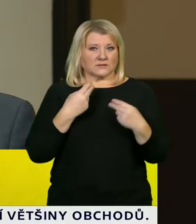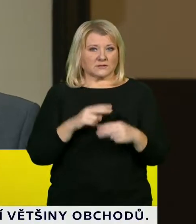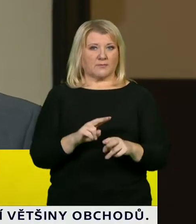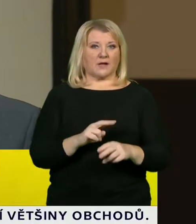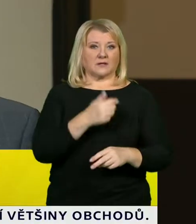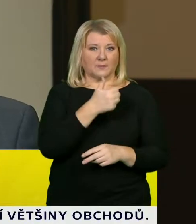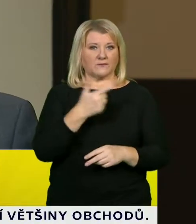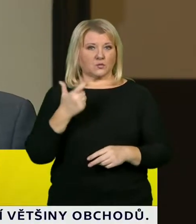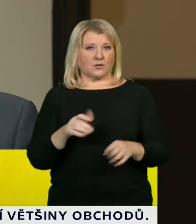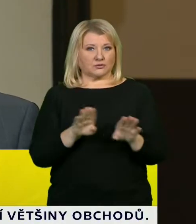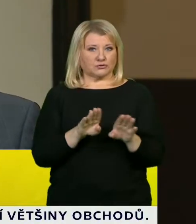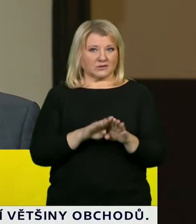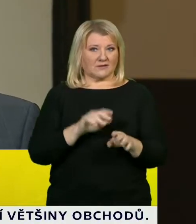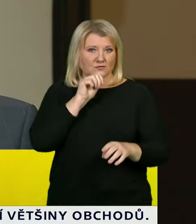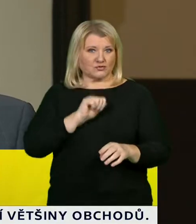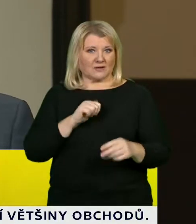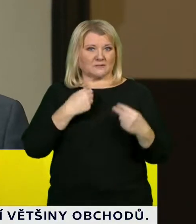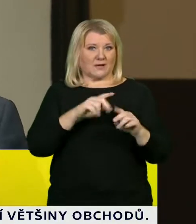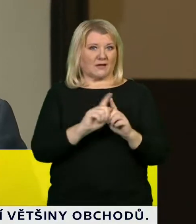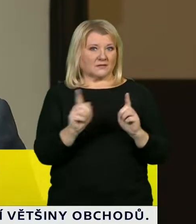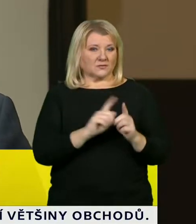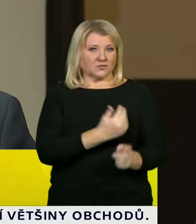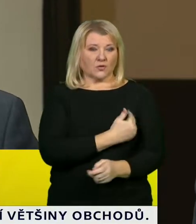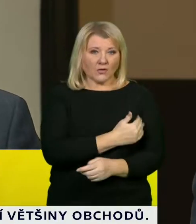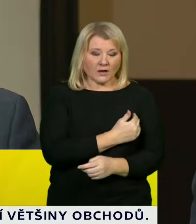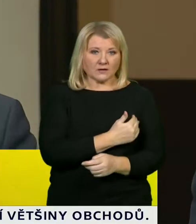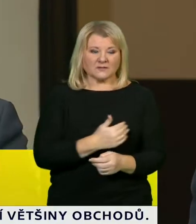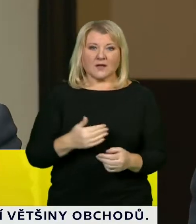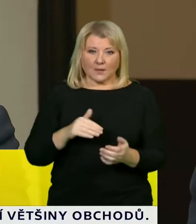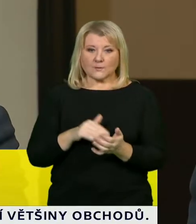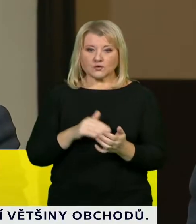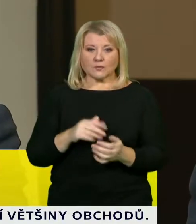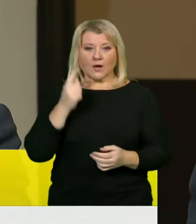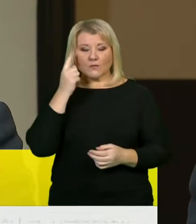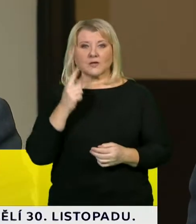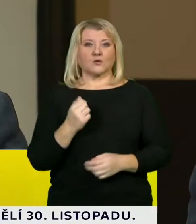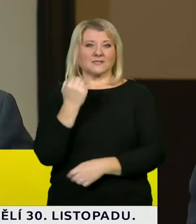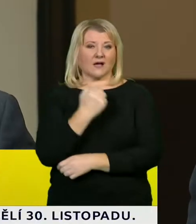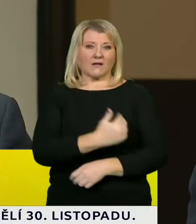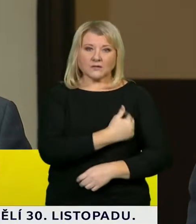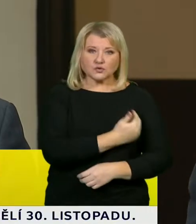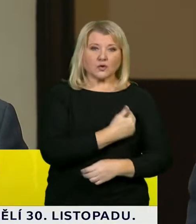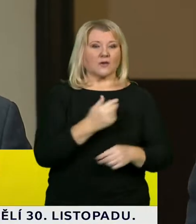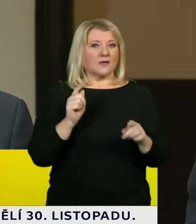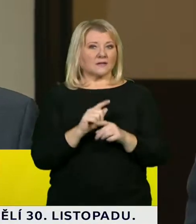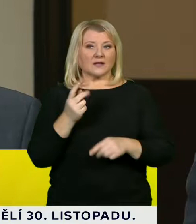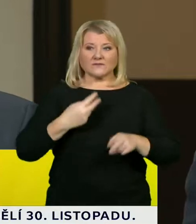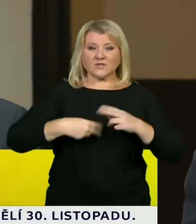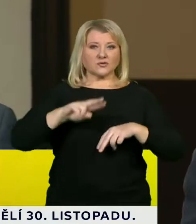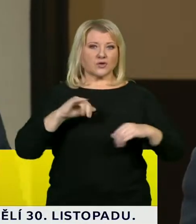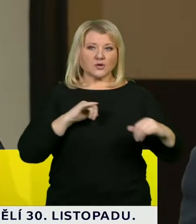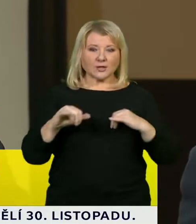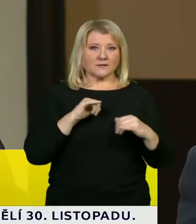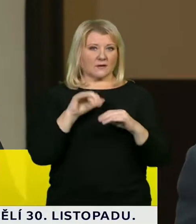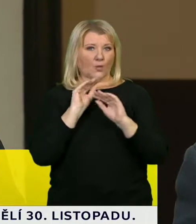včerejšímu datu, tak je potřeba si uvědomit, že základní školy, ale nejenom základní školy, ale většina našich ředitelů a učitelů,